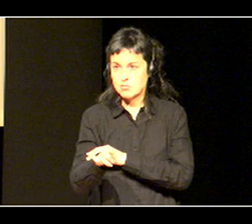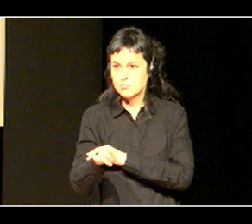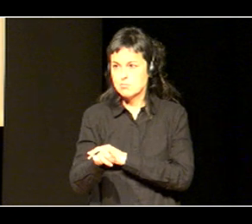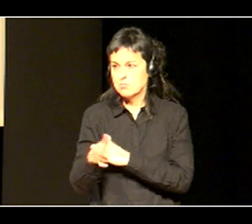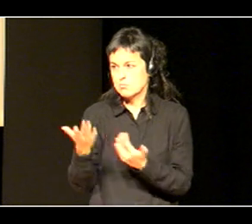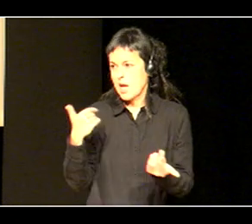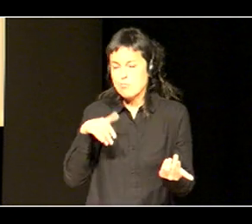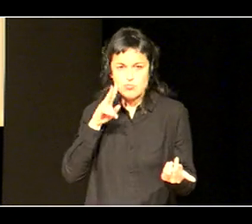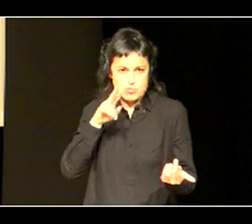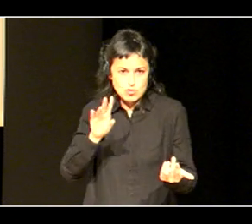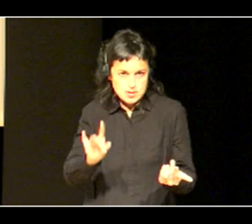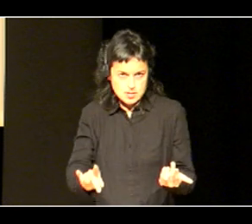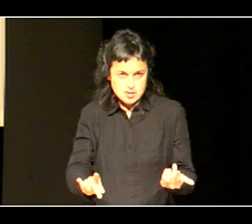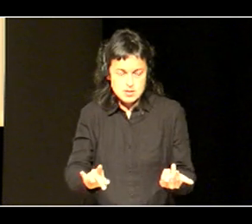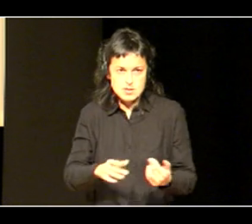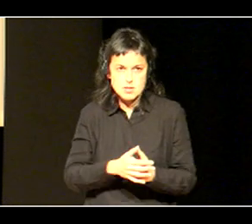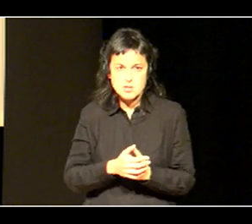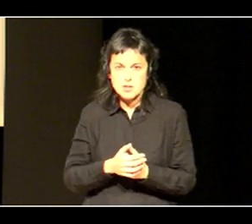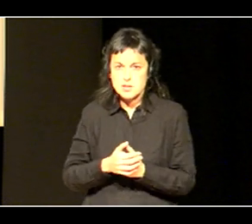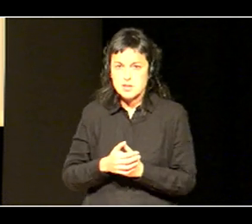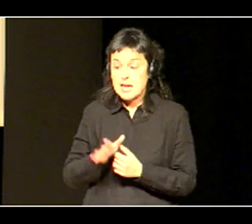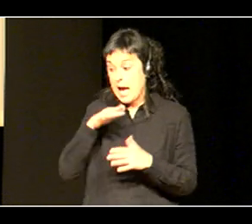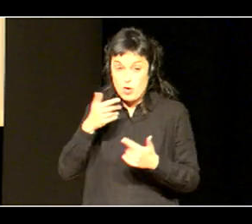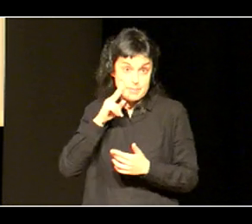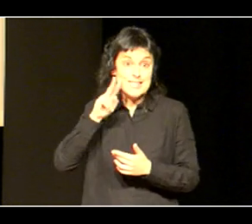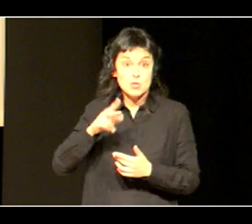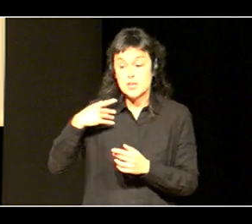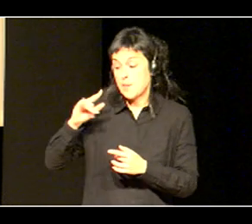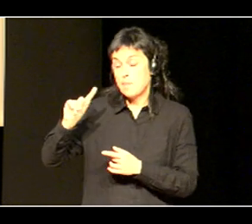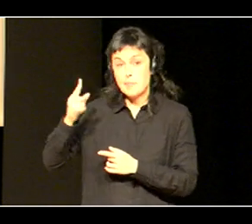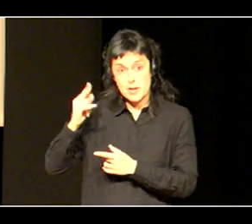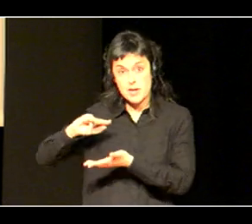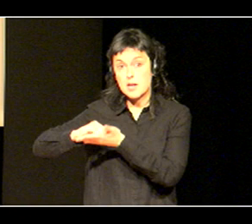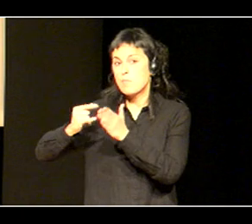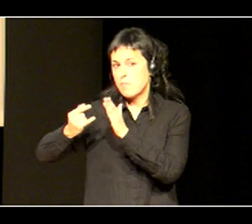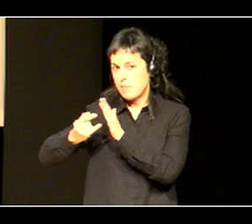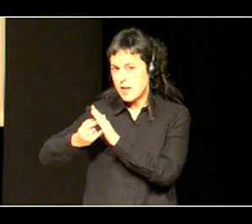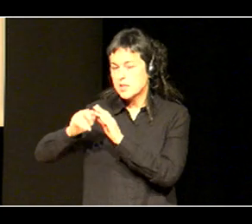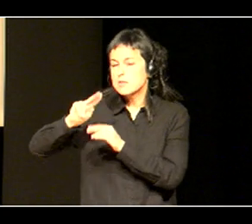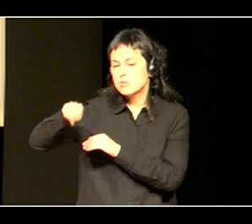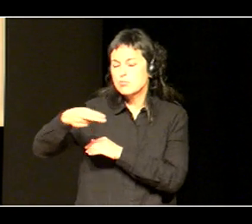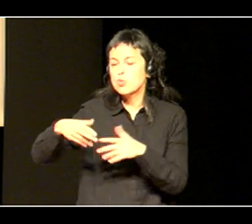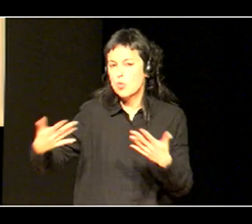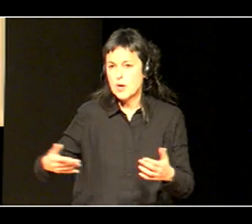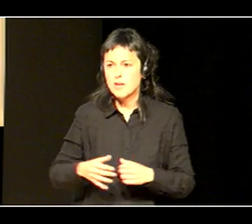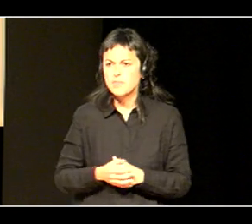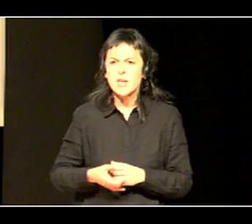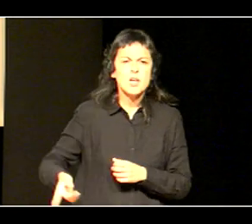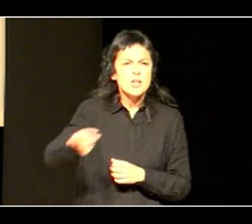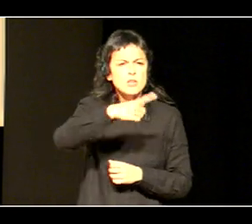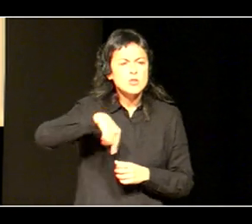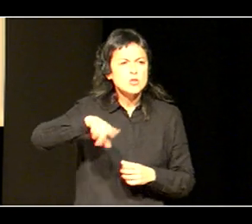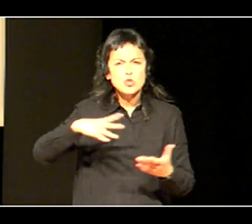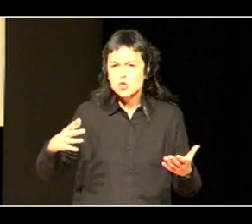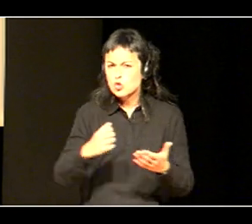aziko gara ikusten, lengoplanaren ondoria, zeintzuk izan dire, garatzen ari gara eskola inklusiba, danok ulertzen dugu, eskola